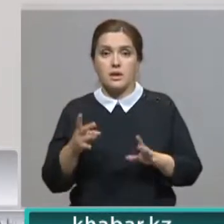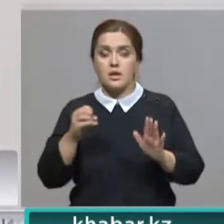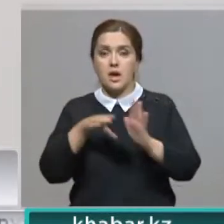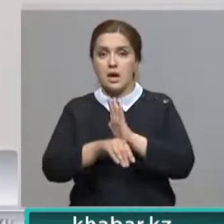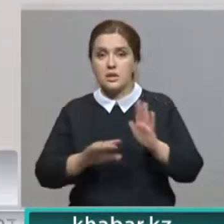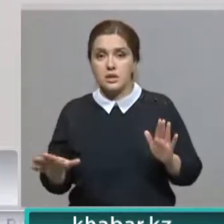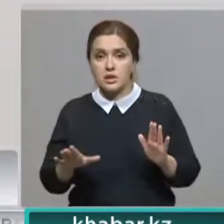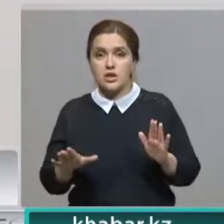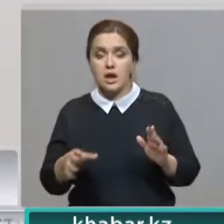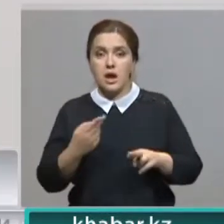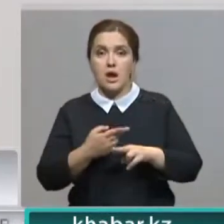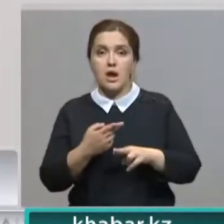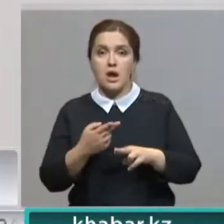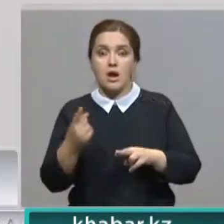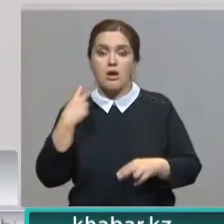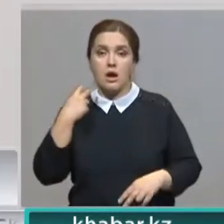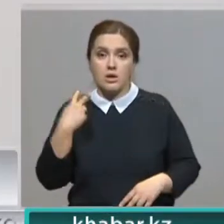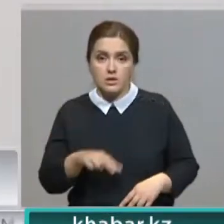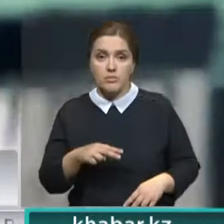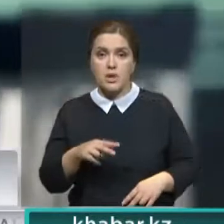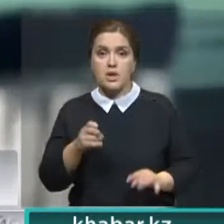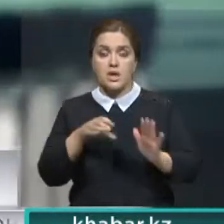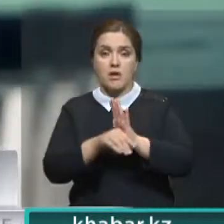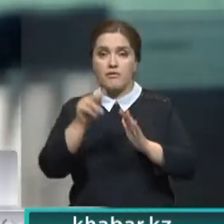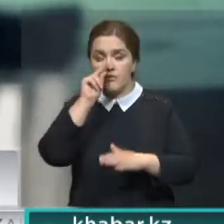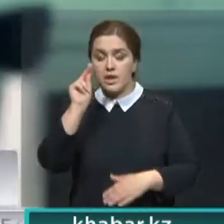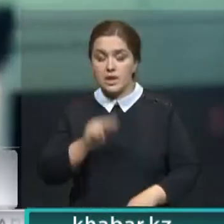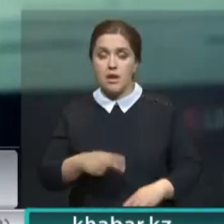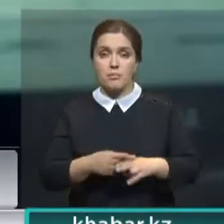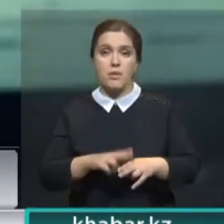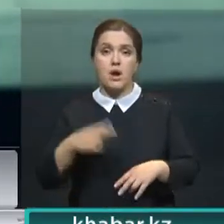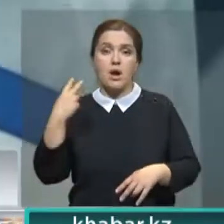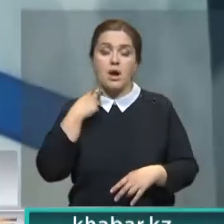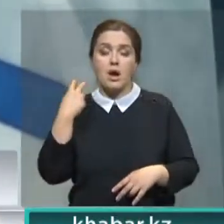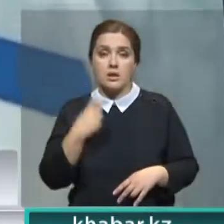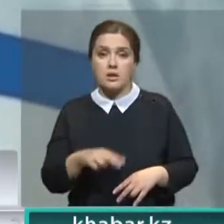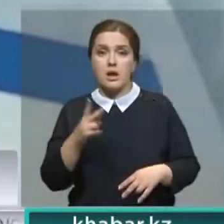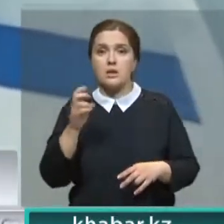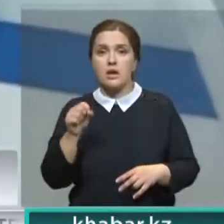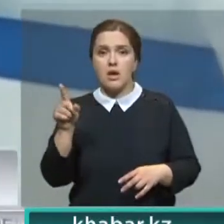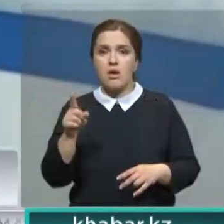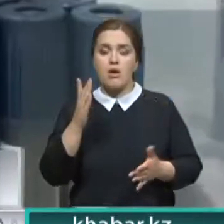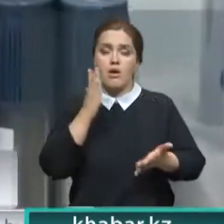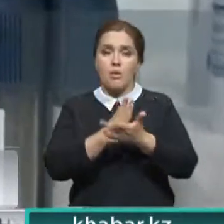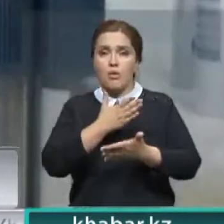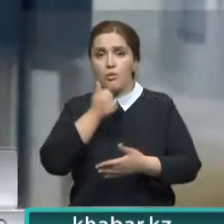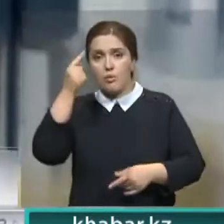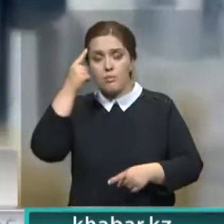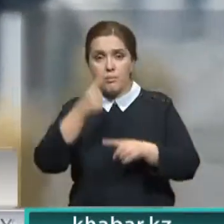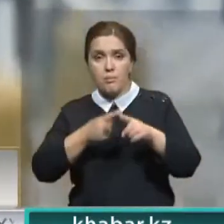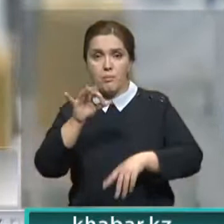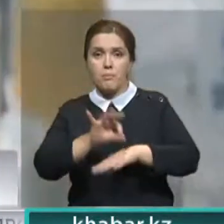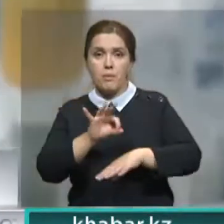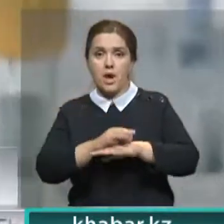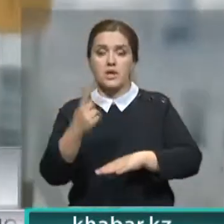что подсудимый, осужденный, он не является виновным. Осужденный проходит проверку на склонность к педофилии как минимум два